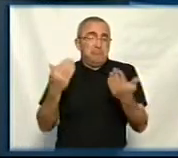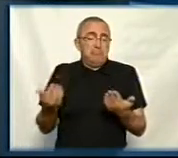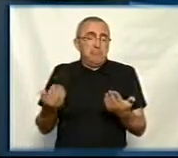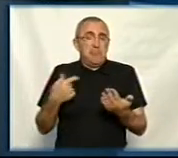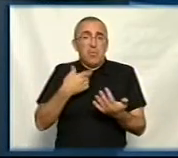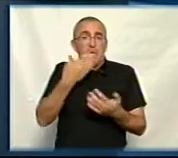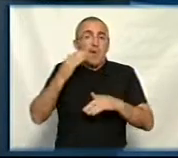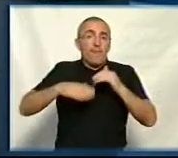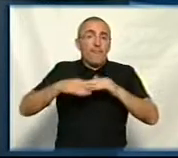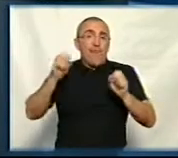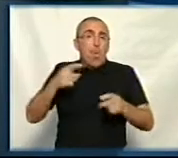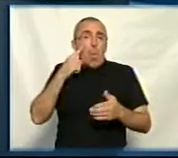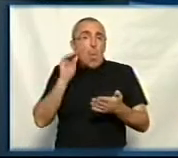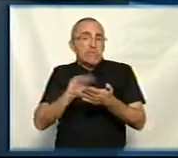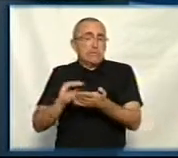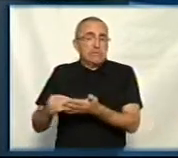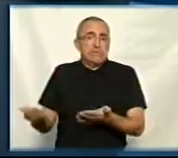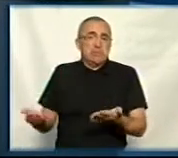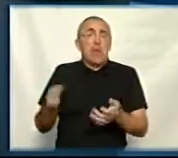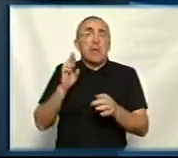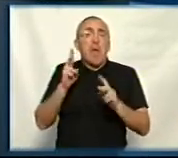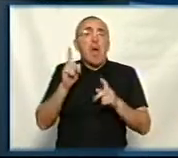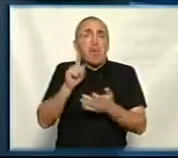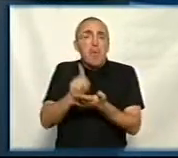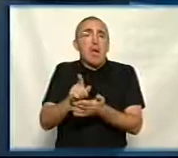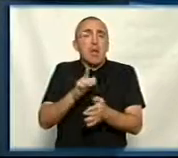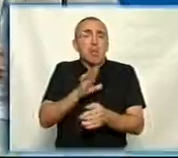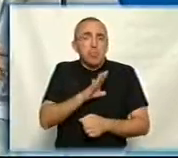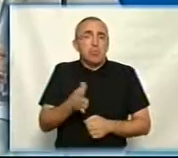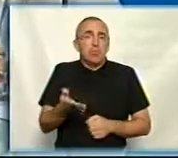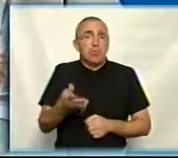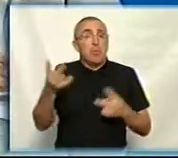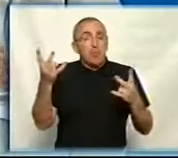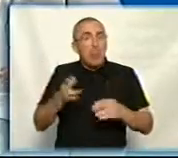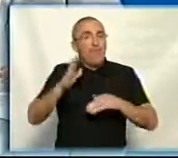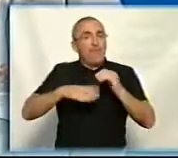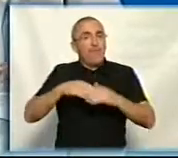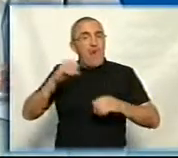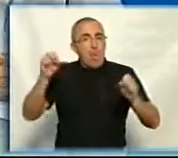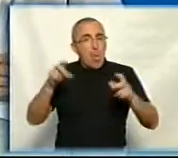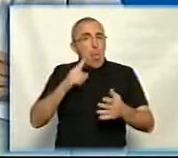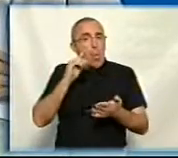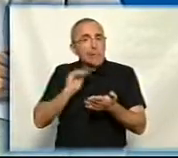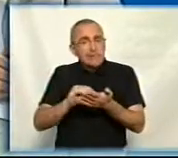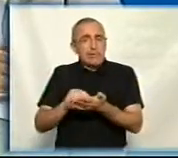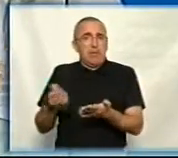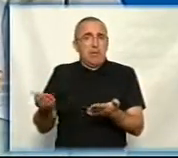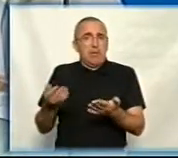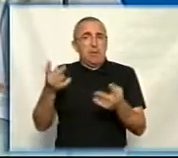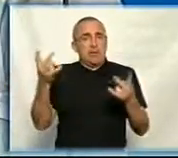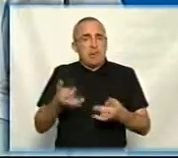У нас немає фахової оцінки. Як має бути? Ну, звичайно, потрібно, щоб була фахова оцінка. можливо, дійсно, треба, щоб